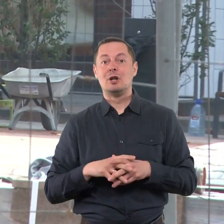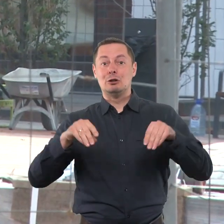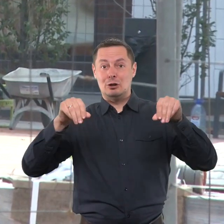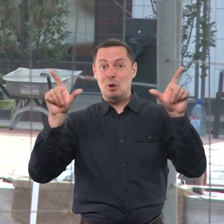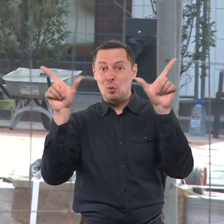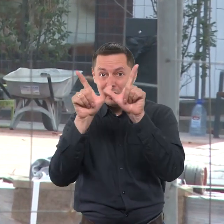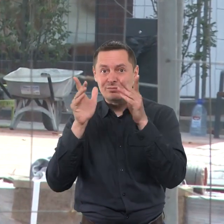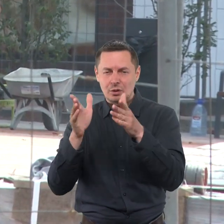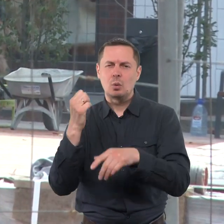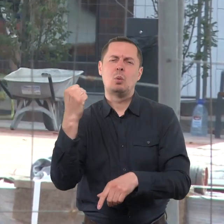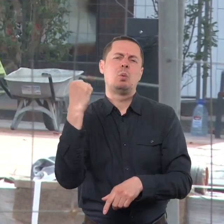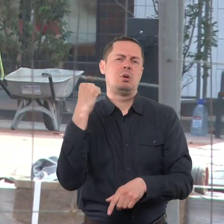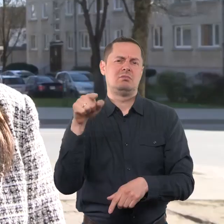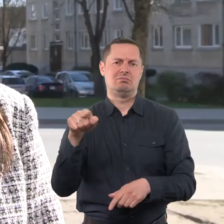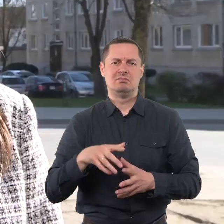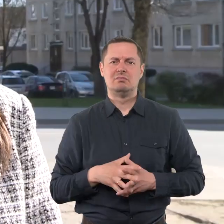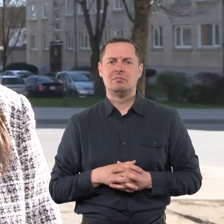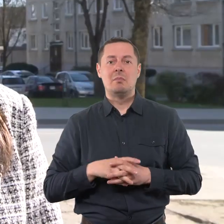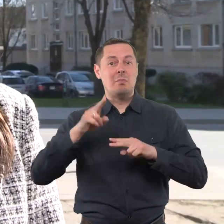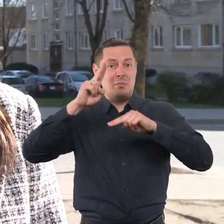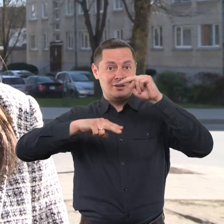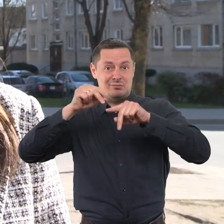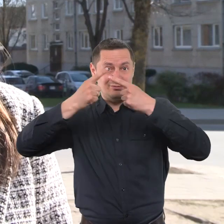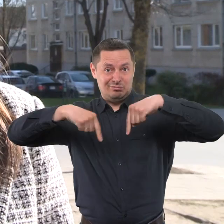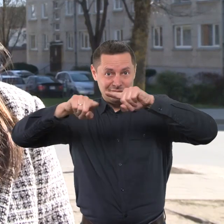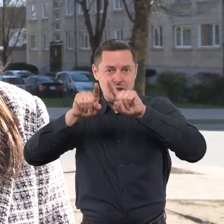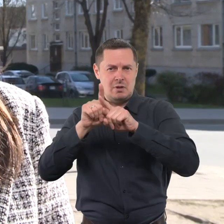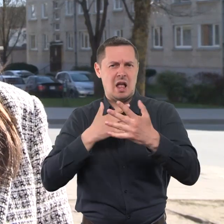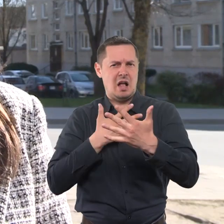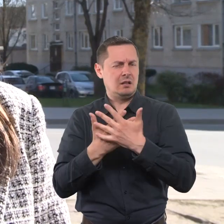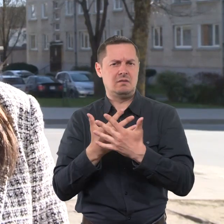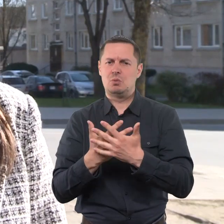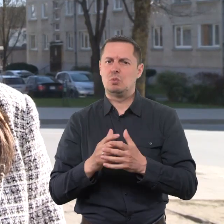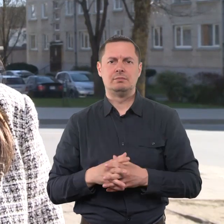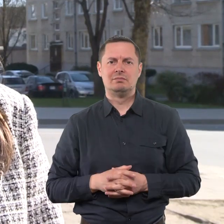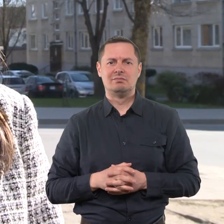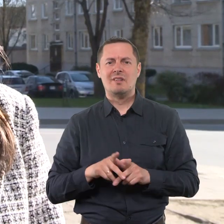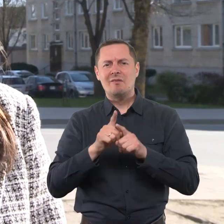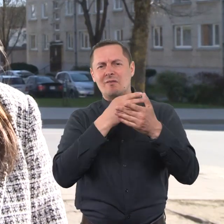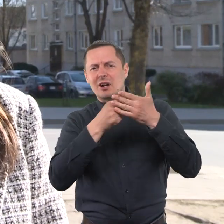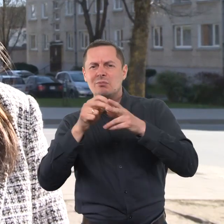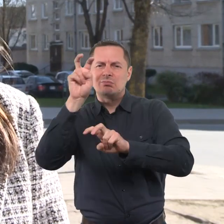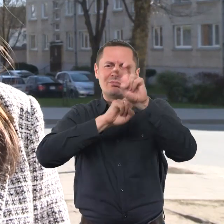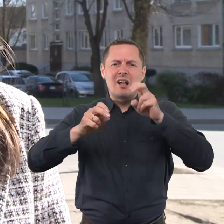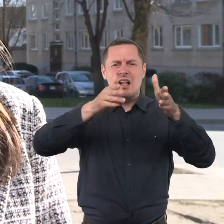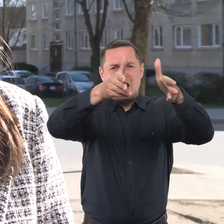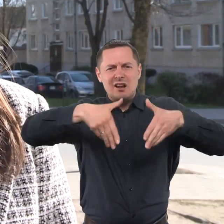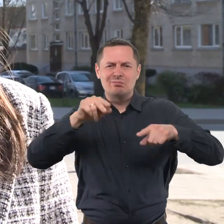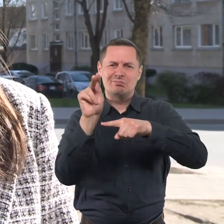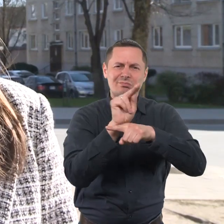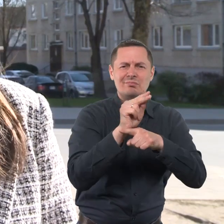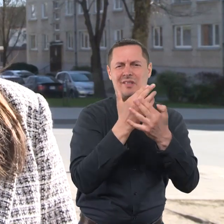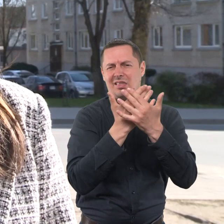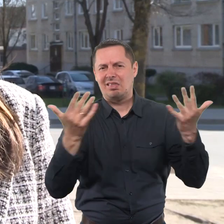Taip pat su aktyviai statybų sektorius, taip pat įmonės pradeda ieškoti darbuotojų kelių remonto ar kelių tiesimo darbams.